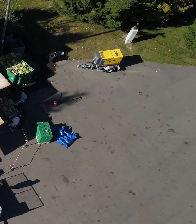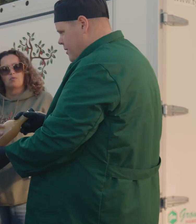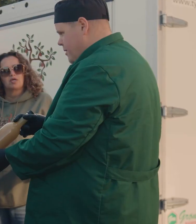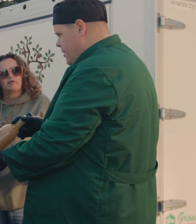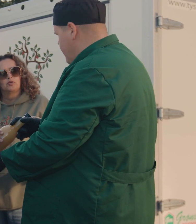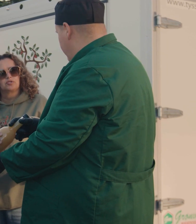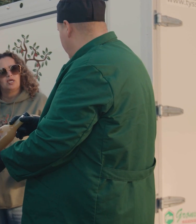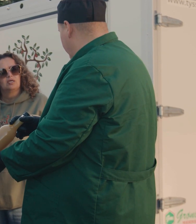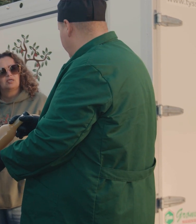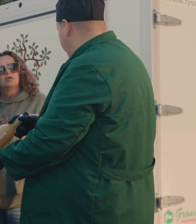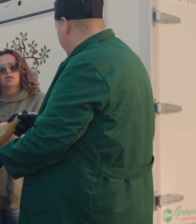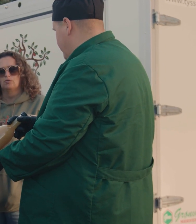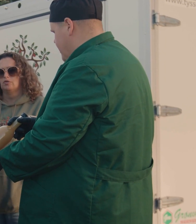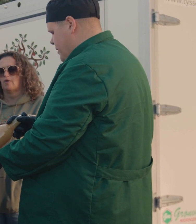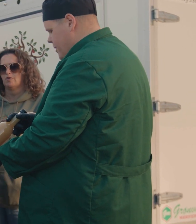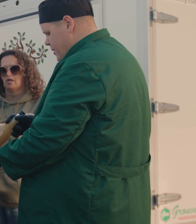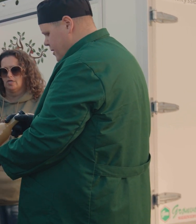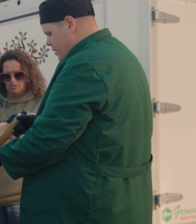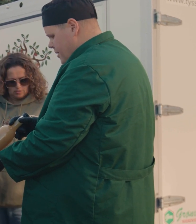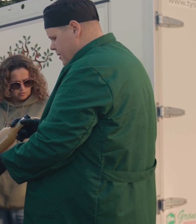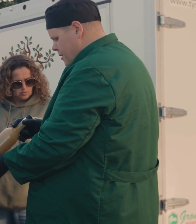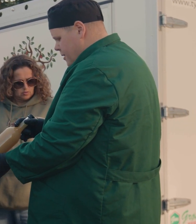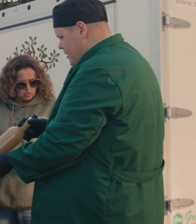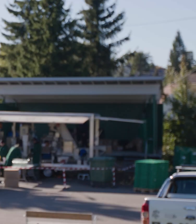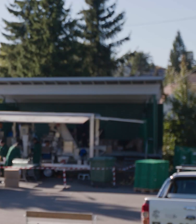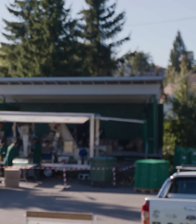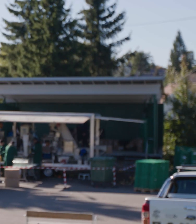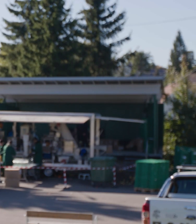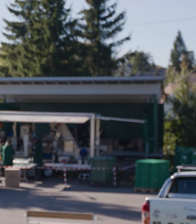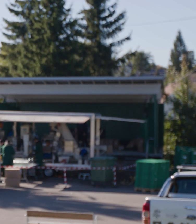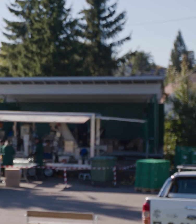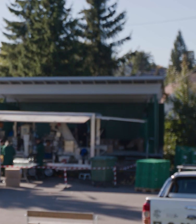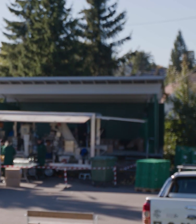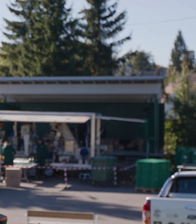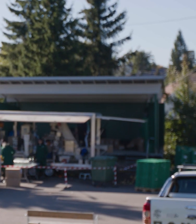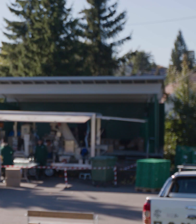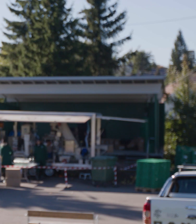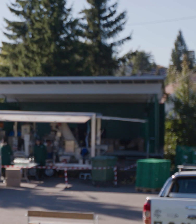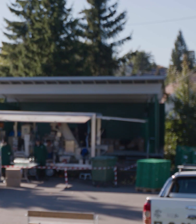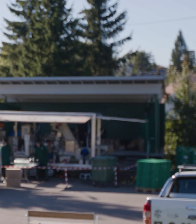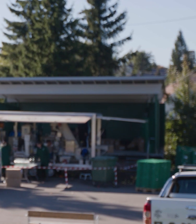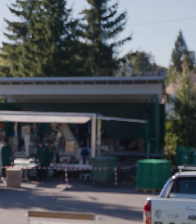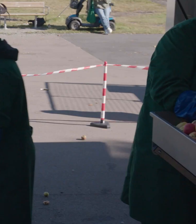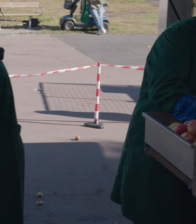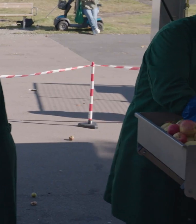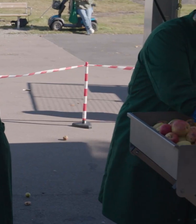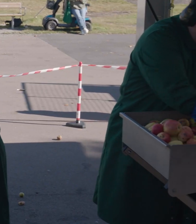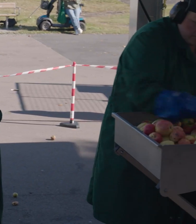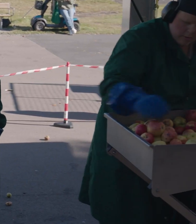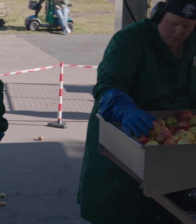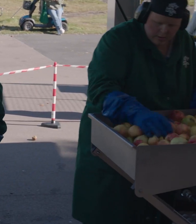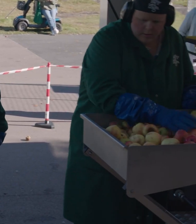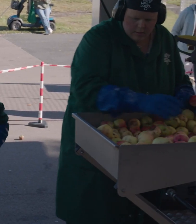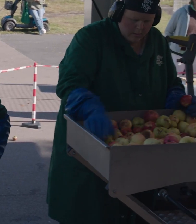forbyggende ungdomsarbeid. Det begynte jo i 2016, hvor vi startet å plukke epler i hagene på Høybrottene og stånderte de som ikke bruker eplene sine